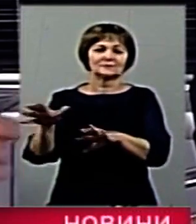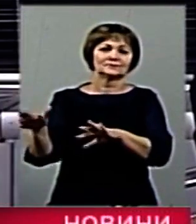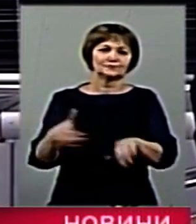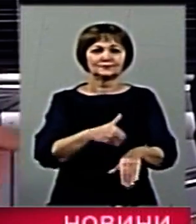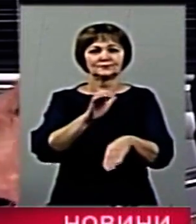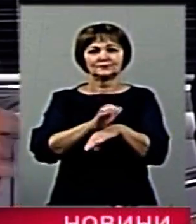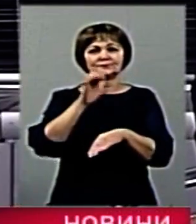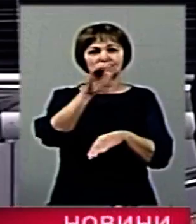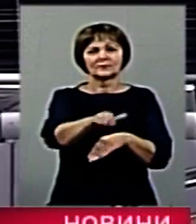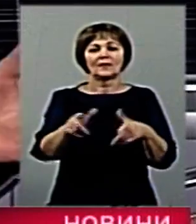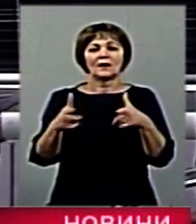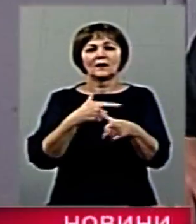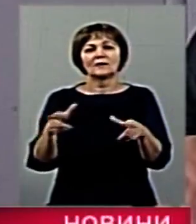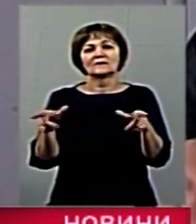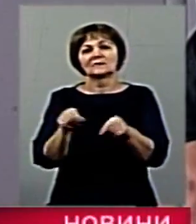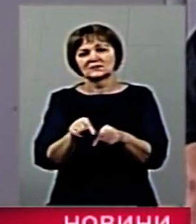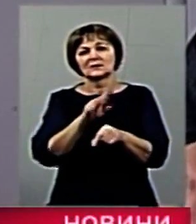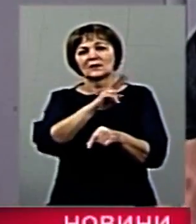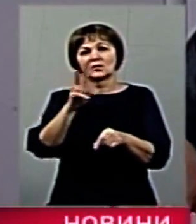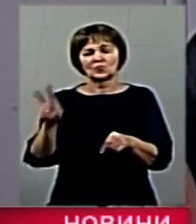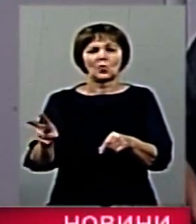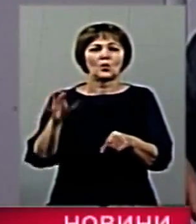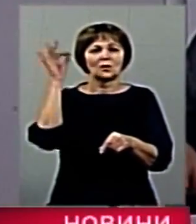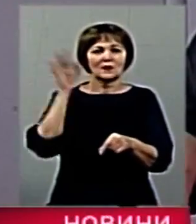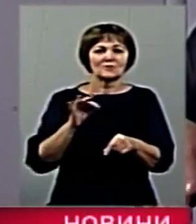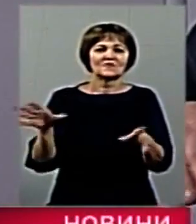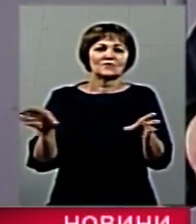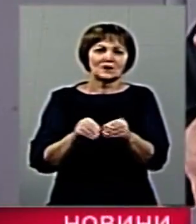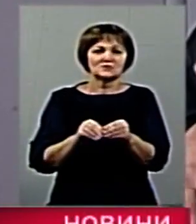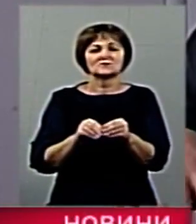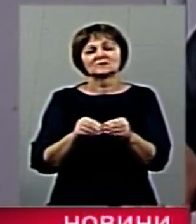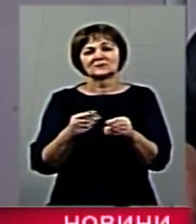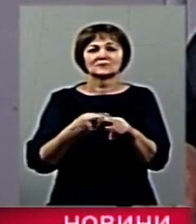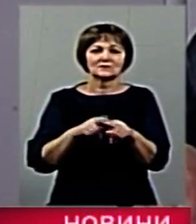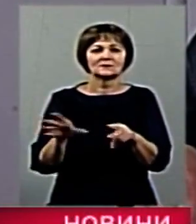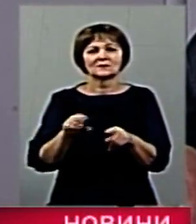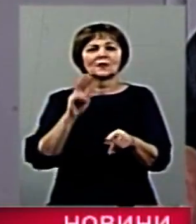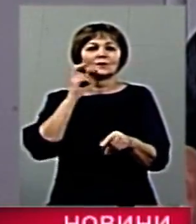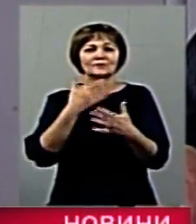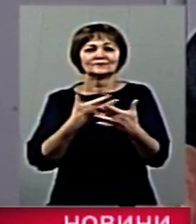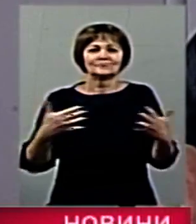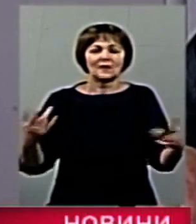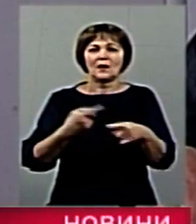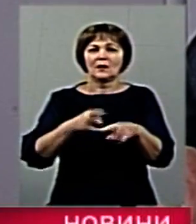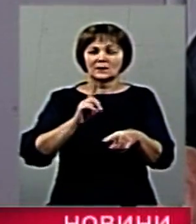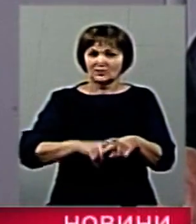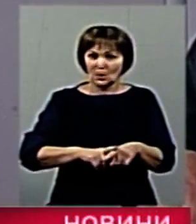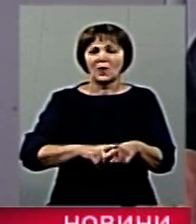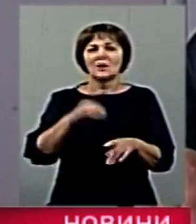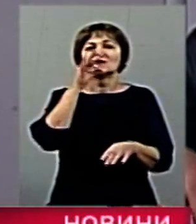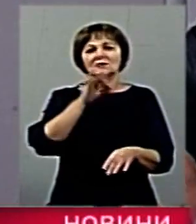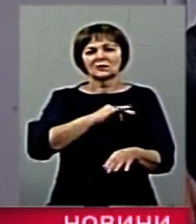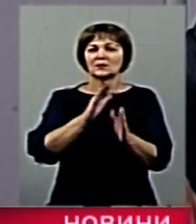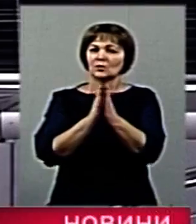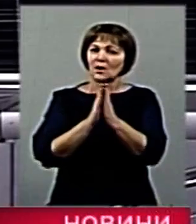або, наприклад, інтимні стосунки із, скажімо, представниками німецької влади, але це теж не застерігало від вивезення до Німеччини. Скажіть, будь ласка,